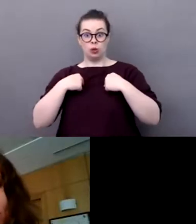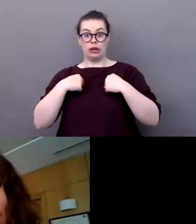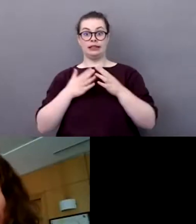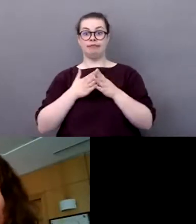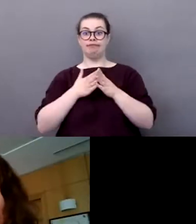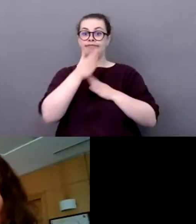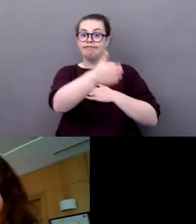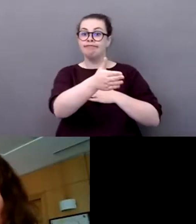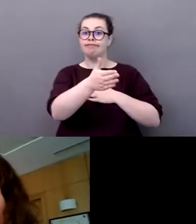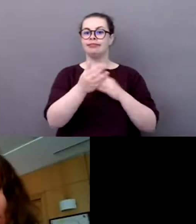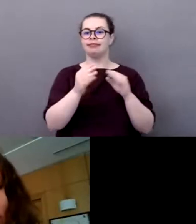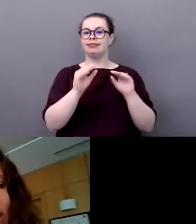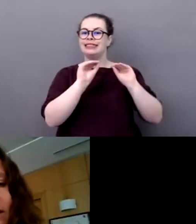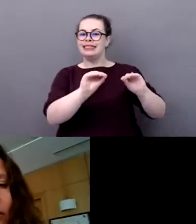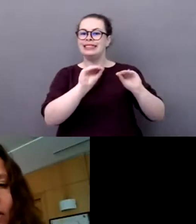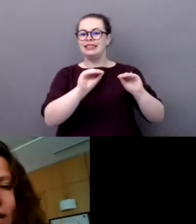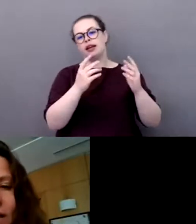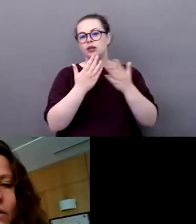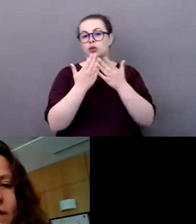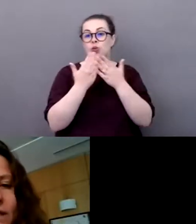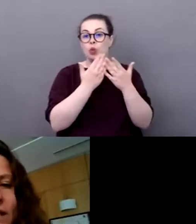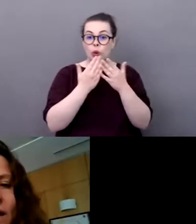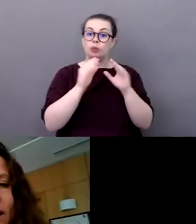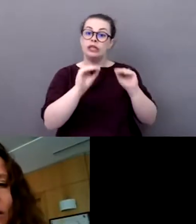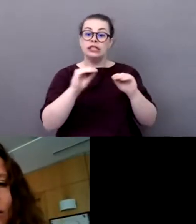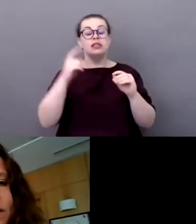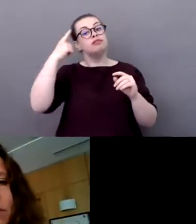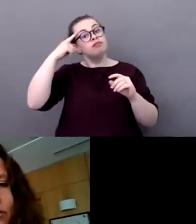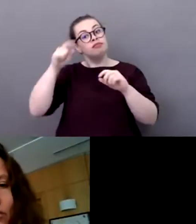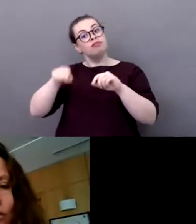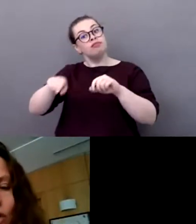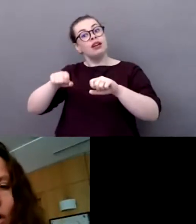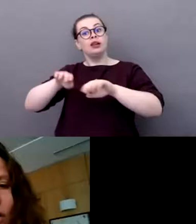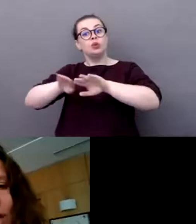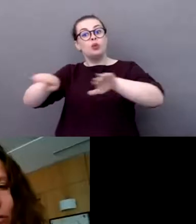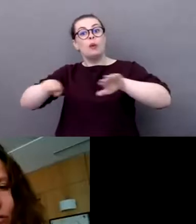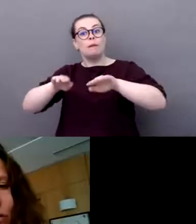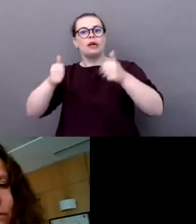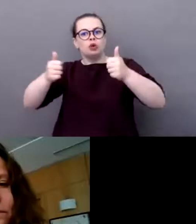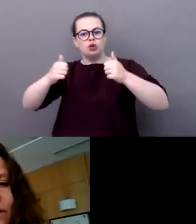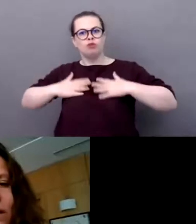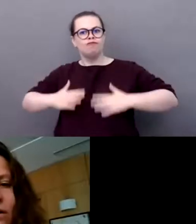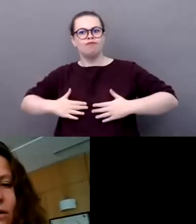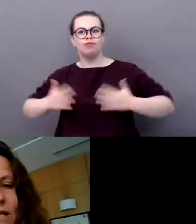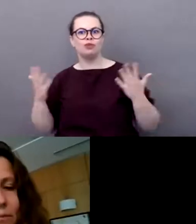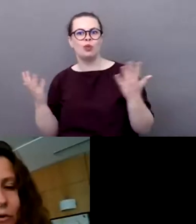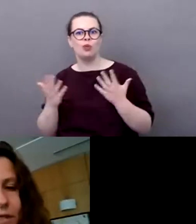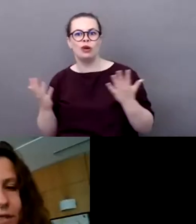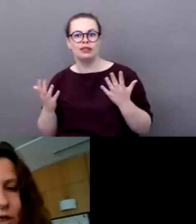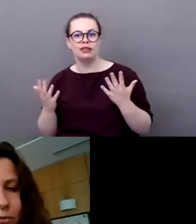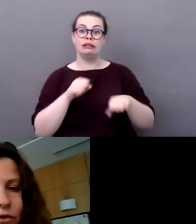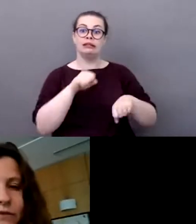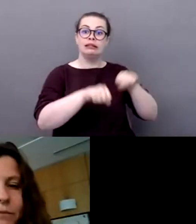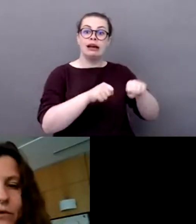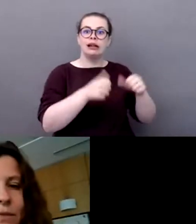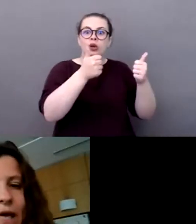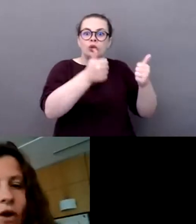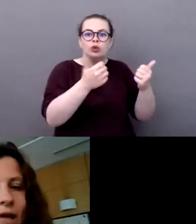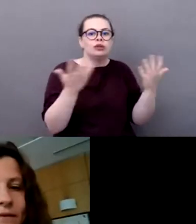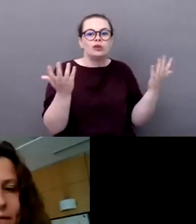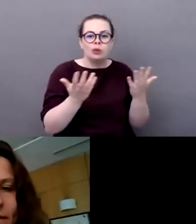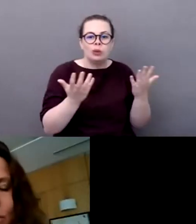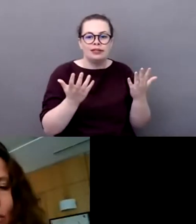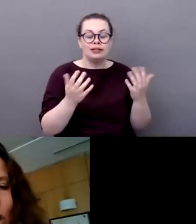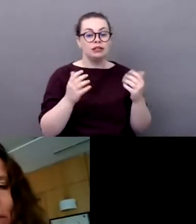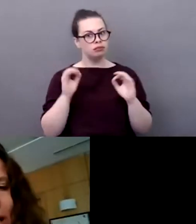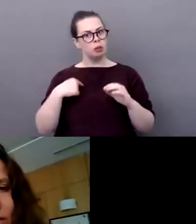un meilleur moyen d'ancrer aussi, aussi bien sur le corps en apprenant les apprentissages sportifs, mais aussi bien dans